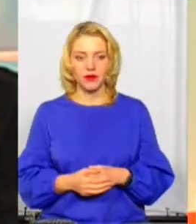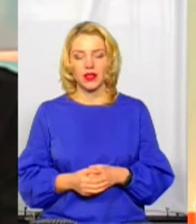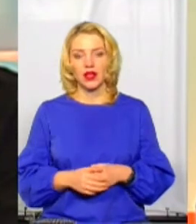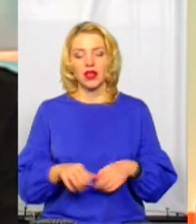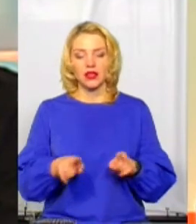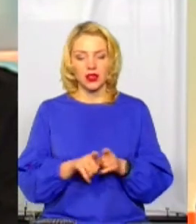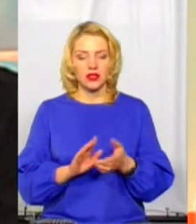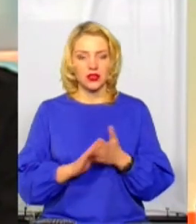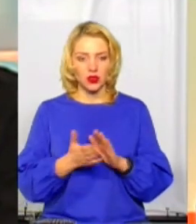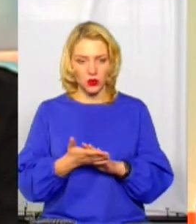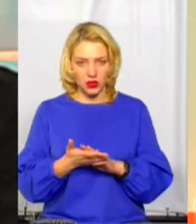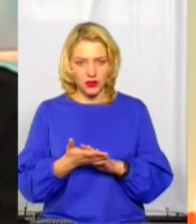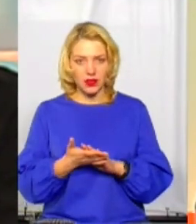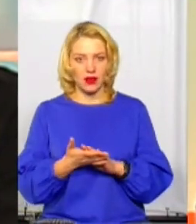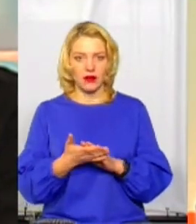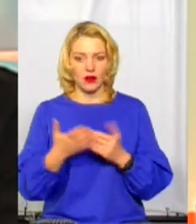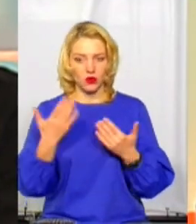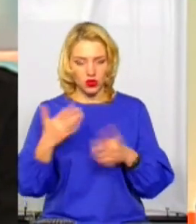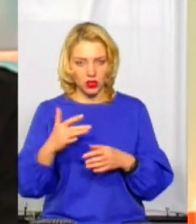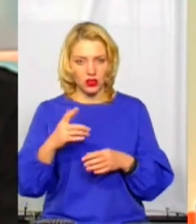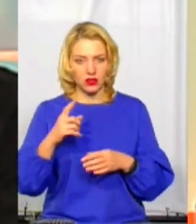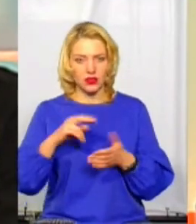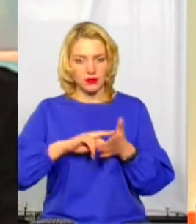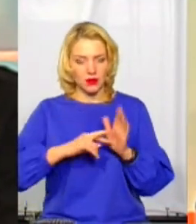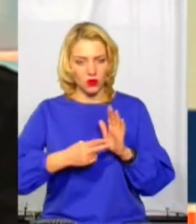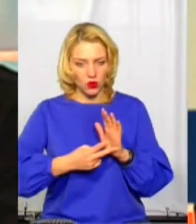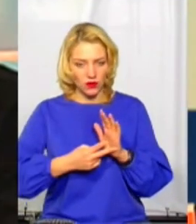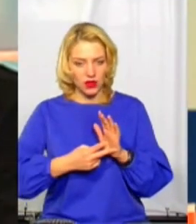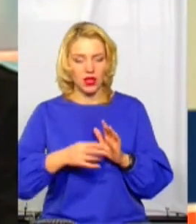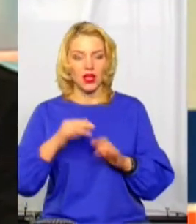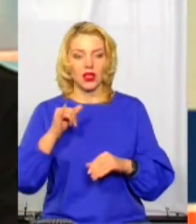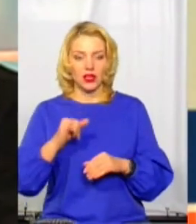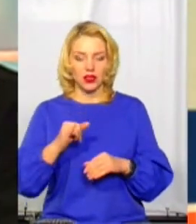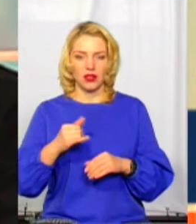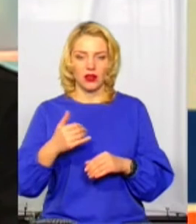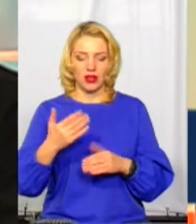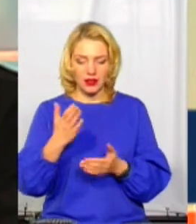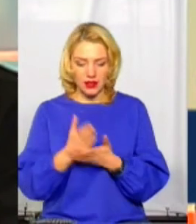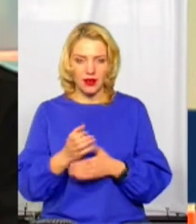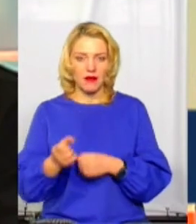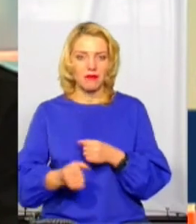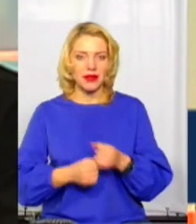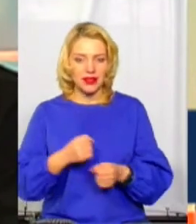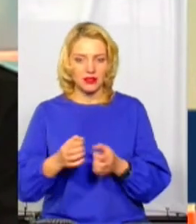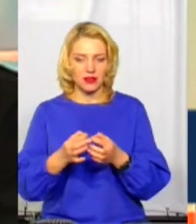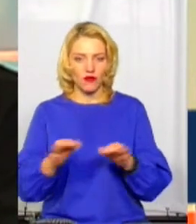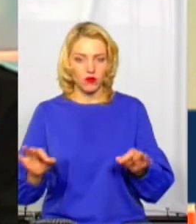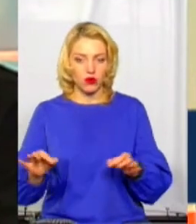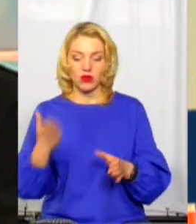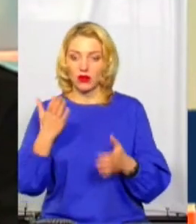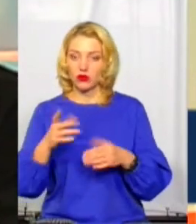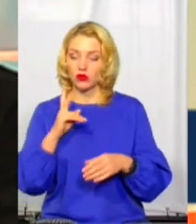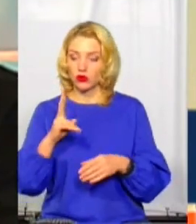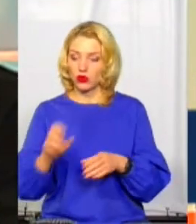під'їзди в наявності. Якщо там не буде припарковано з порушенням вимог правил дорожнього руху, відповідна техніка. Ну,